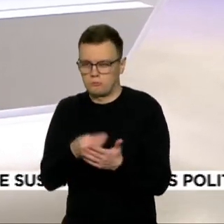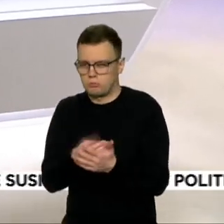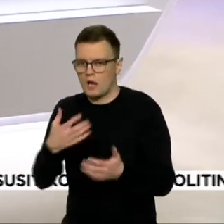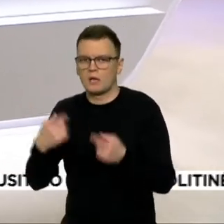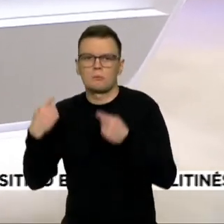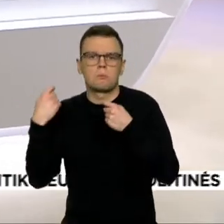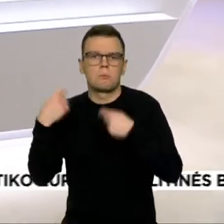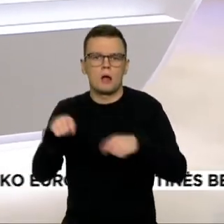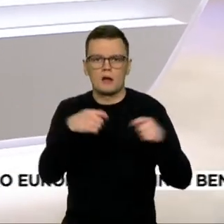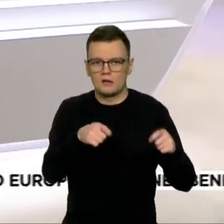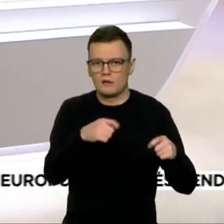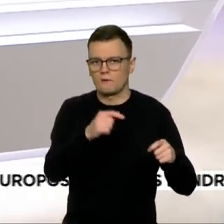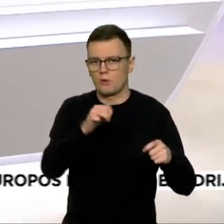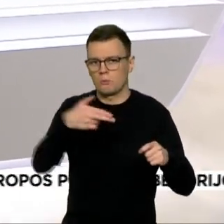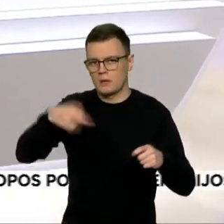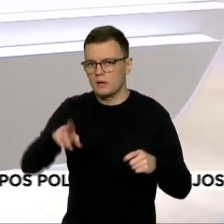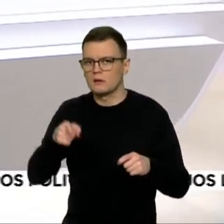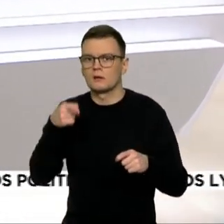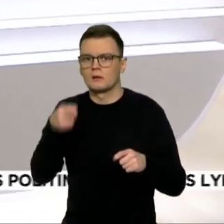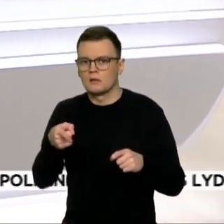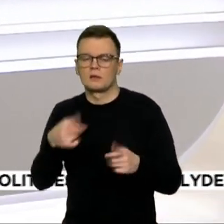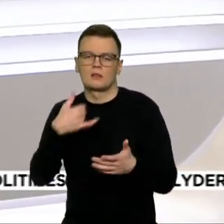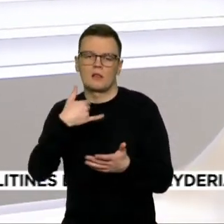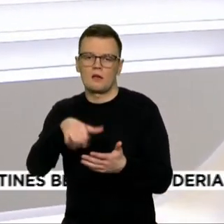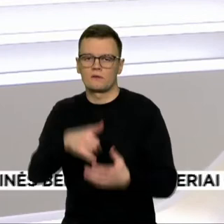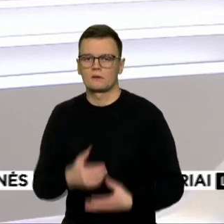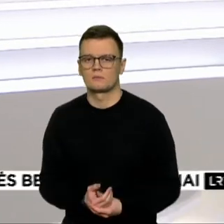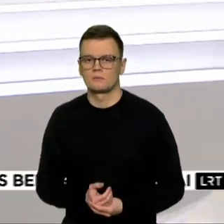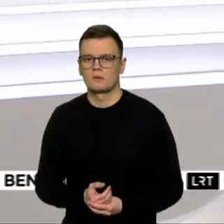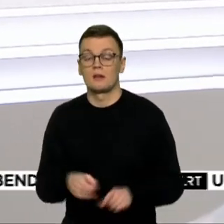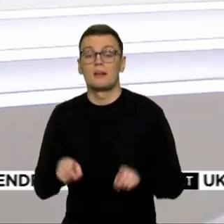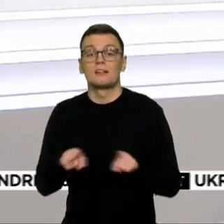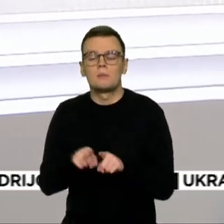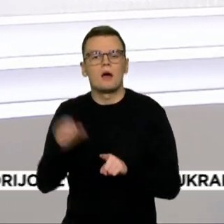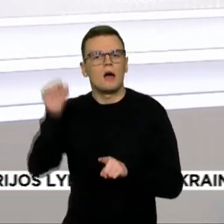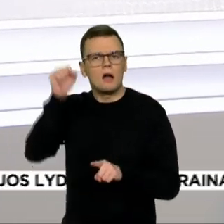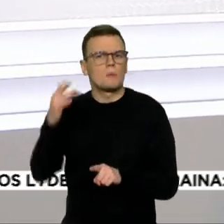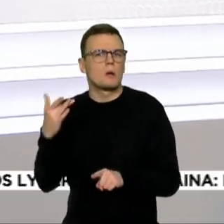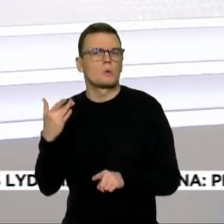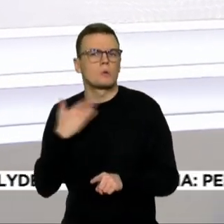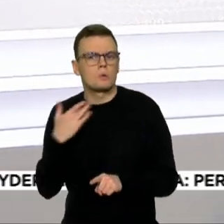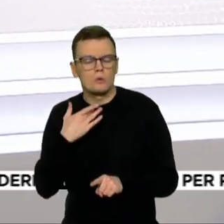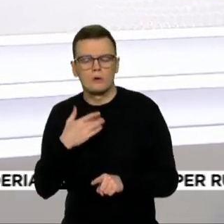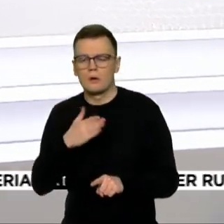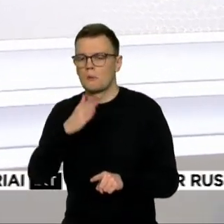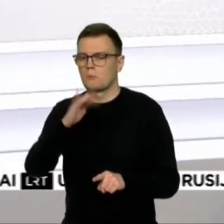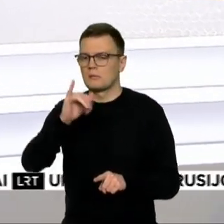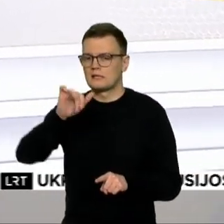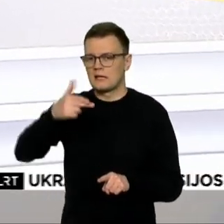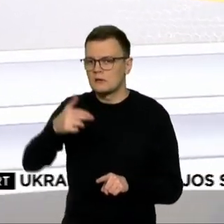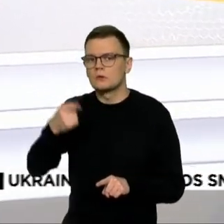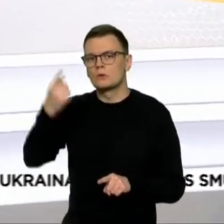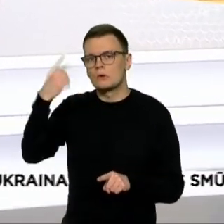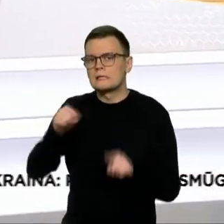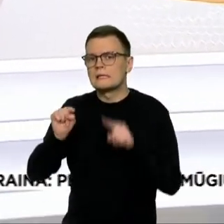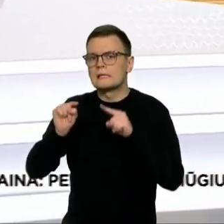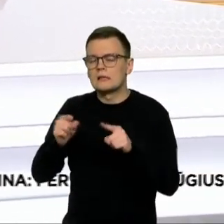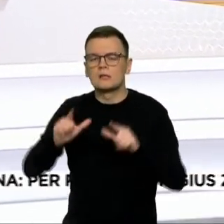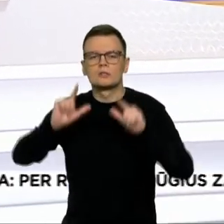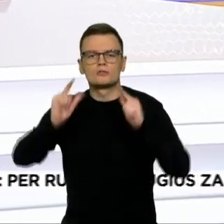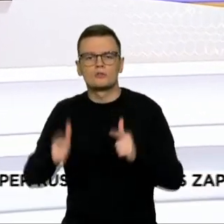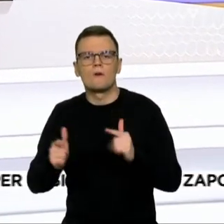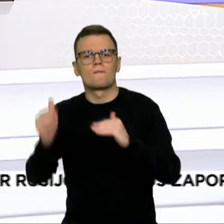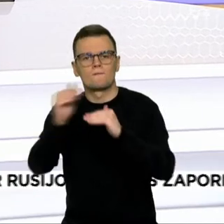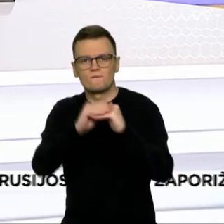Arabija. Taip pat įžiabė pasipiktinimą baltuoseose rūmose. Joe Bidenas Rijada bandė įkalbėti didinti naftos gavybą ir sušvelninti kainų šoką vakarams,